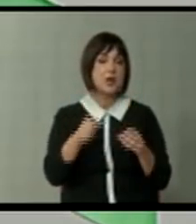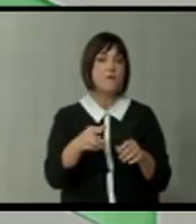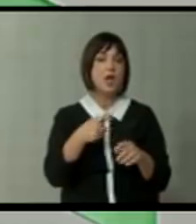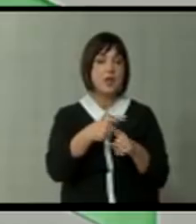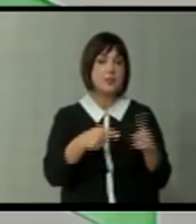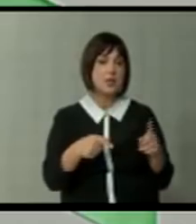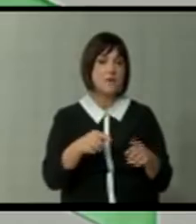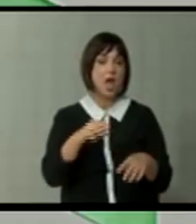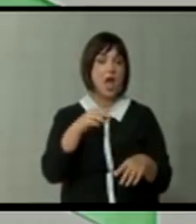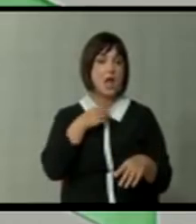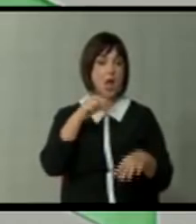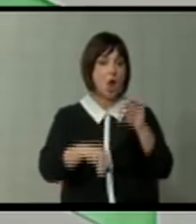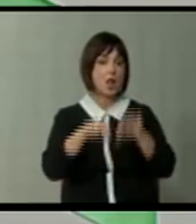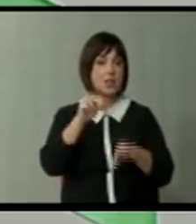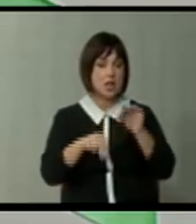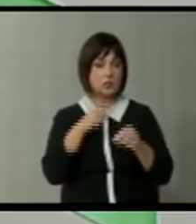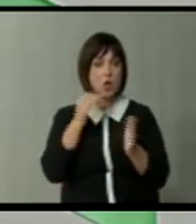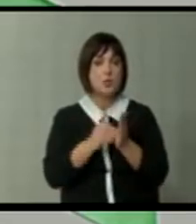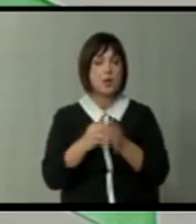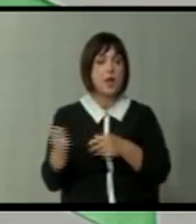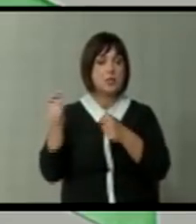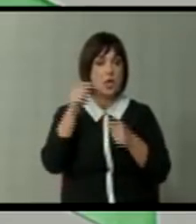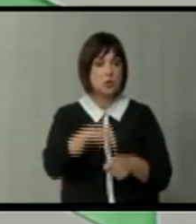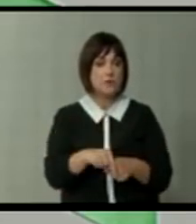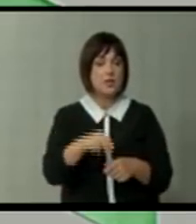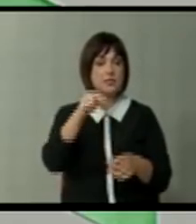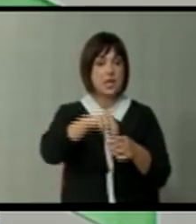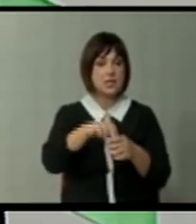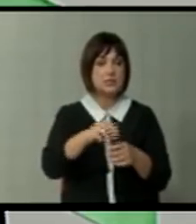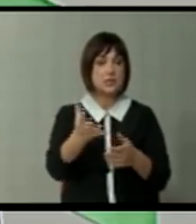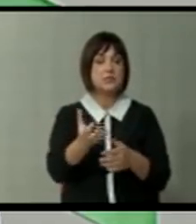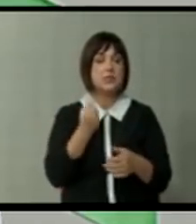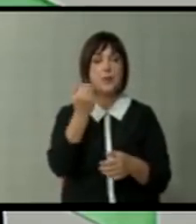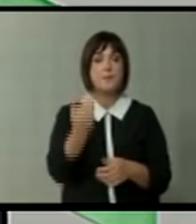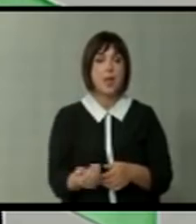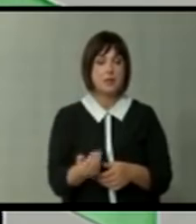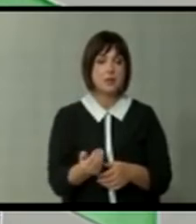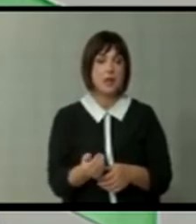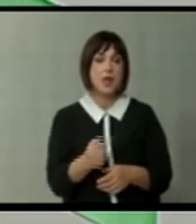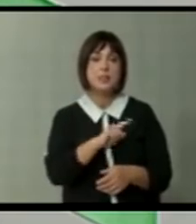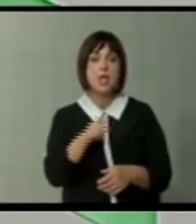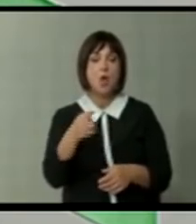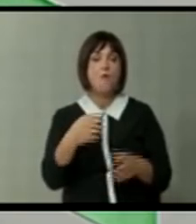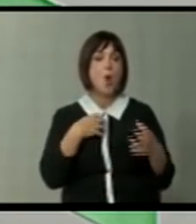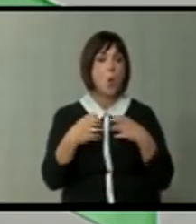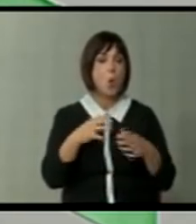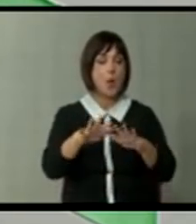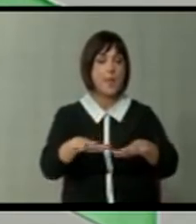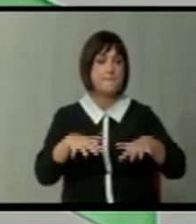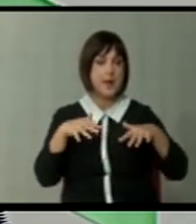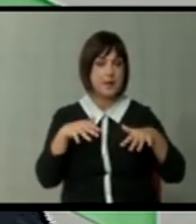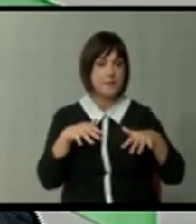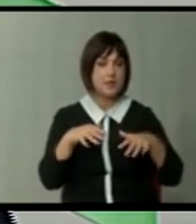како дел од гласачка машинерија која треба да дојде да си гласа и да си земе плата. Не е тоа улогата на парламентот.